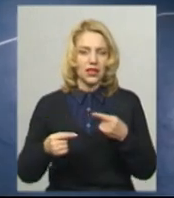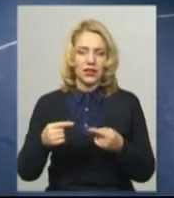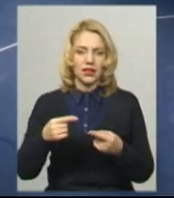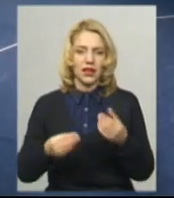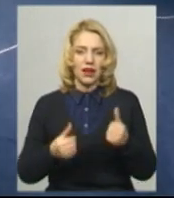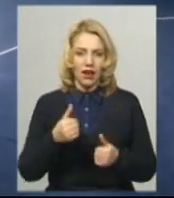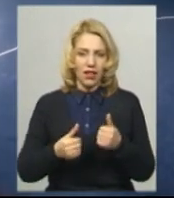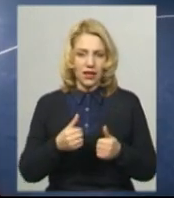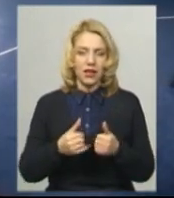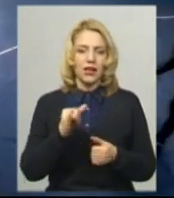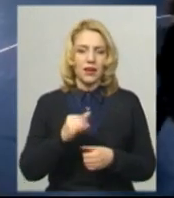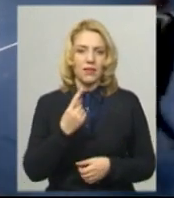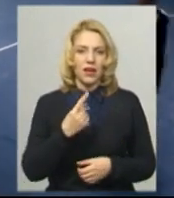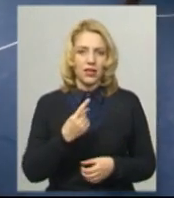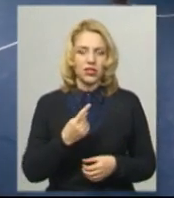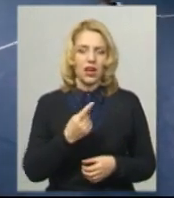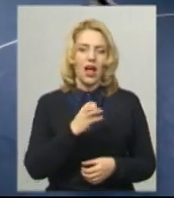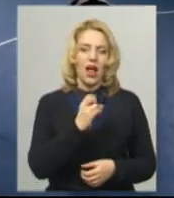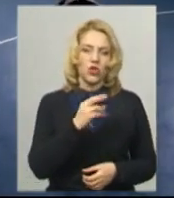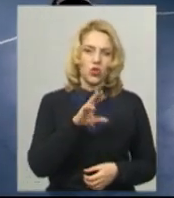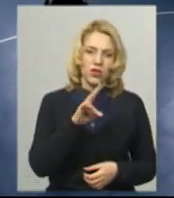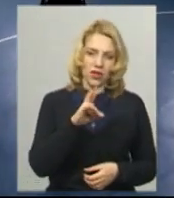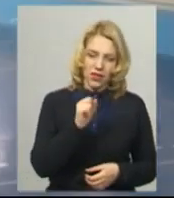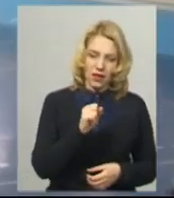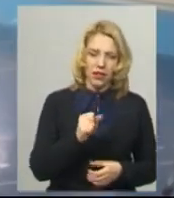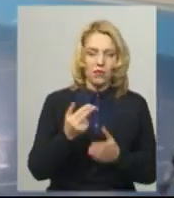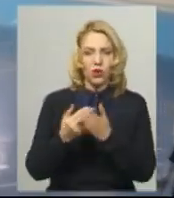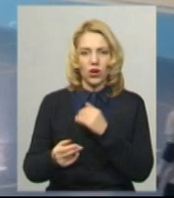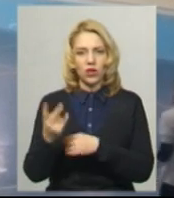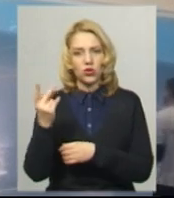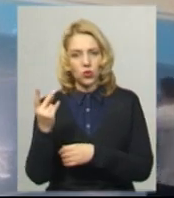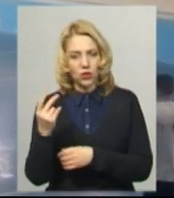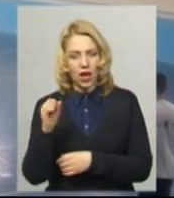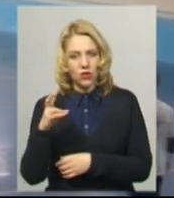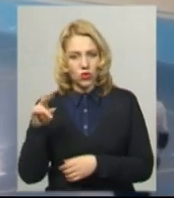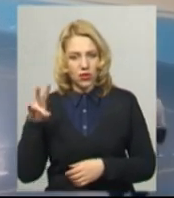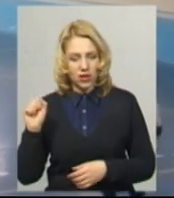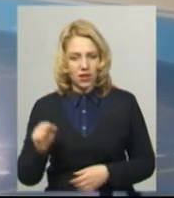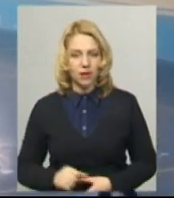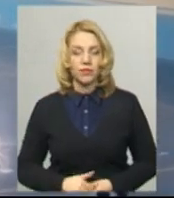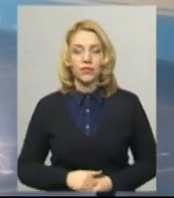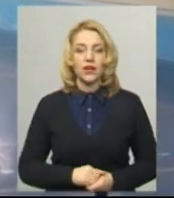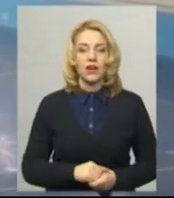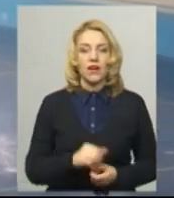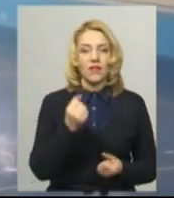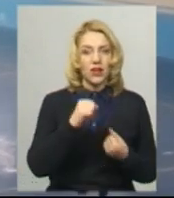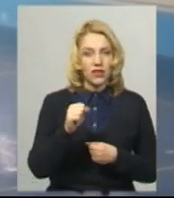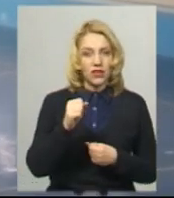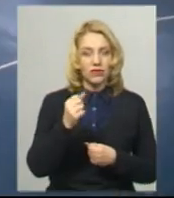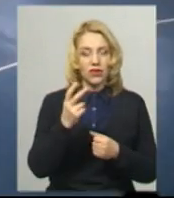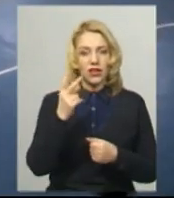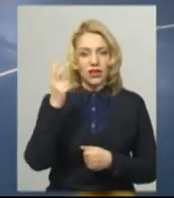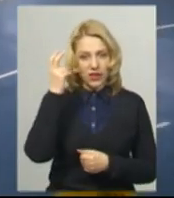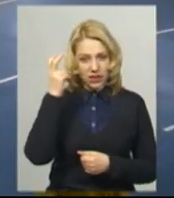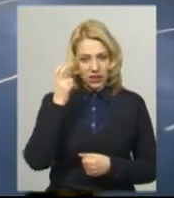такі. Перша команда «Антонін» програла «Антоніна-2» з рахунком 2-4. Десна Красилова 4-2 виграла в Гостомеля Київської області.